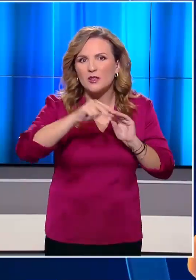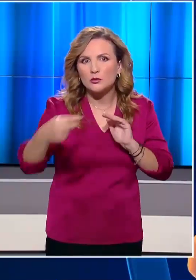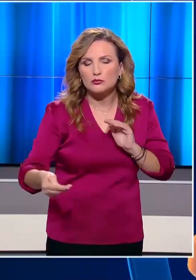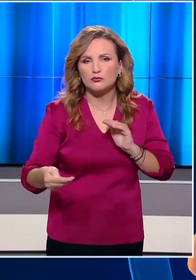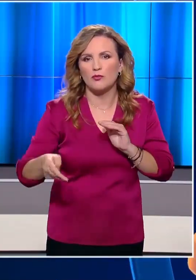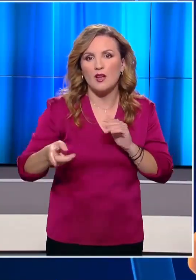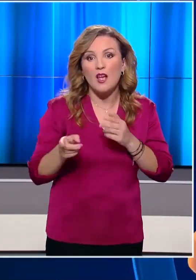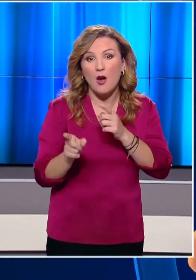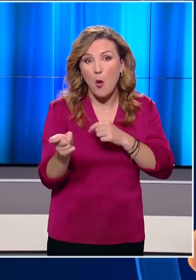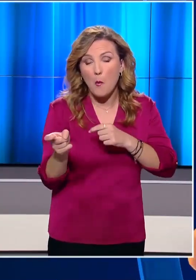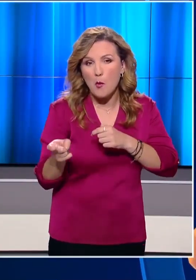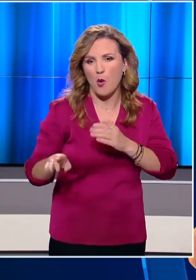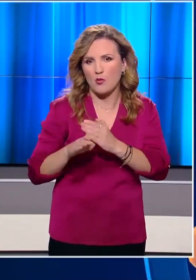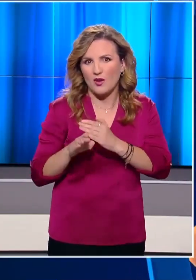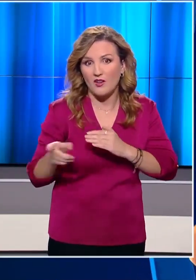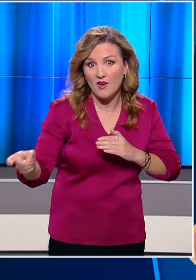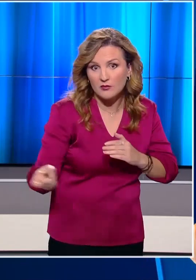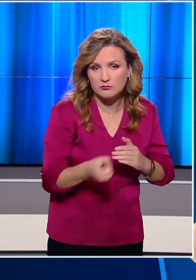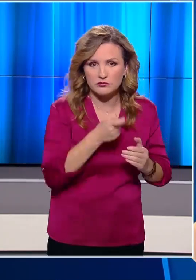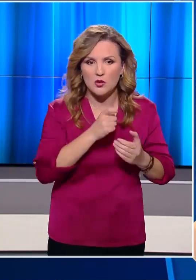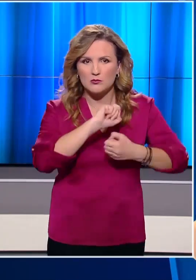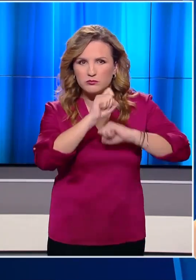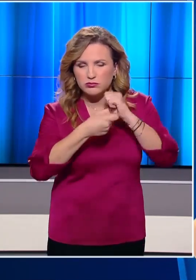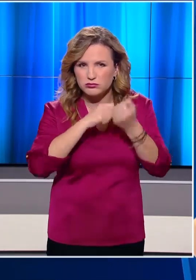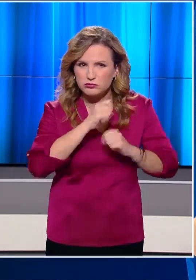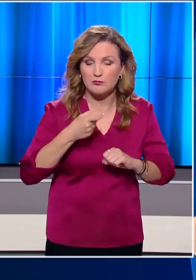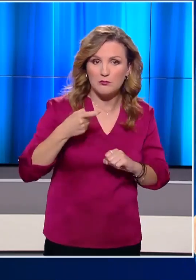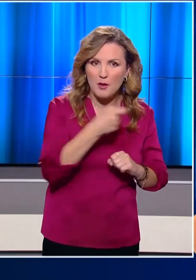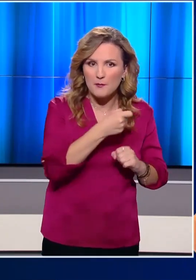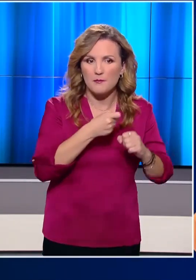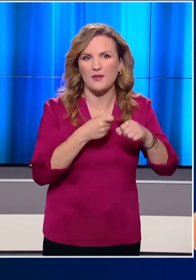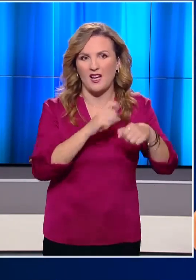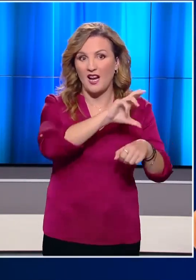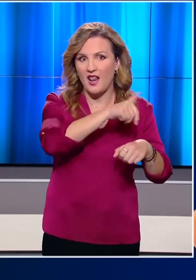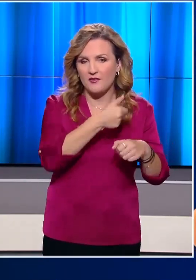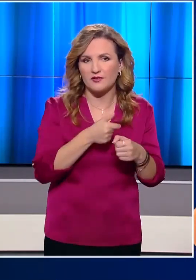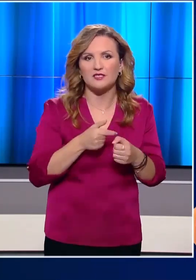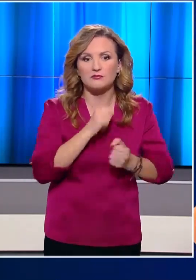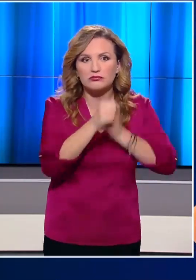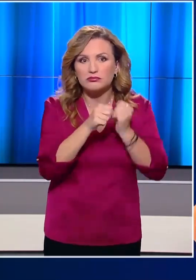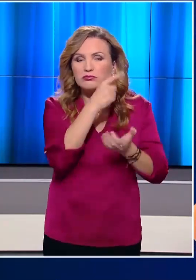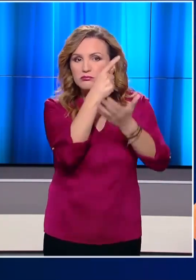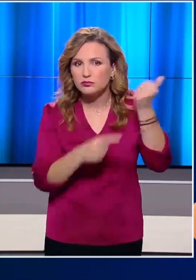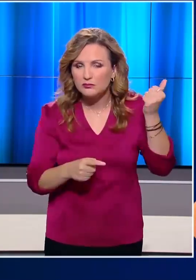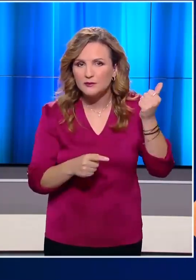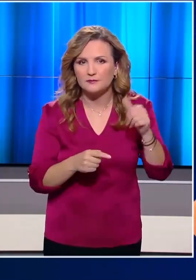Ξαφνικά ο υπάλληλος παίρνει ένα όπλο που έχει κρυμμένο και μετά από πάλι πυροβολεί τον ληστή που φεύγει τρέχοντας.